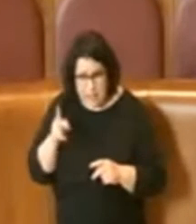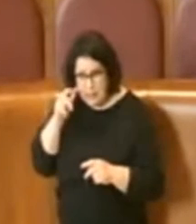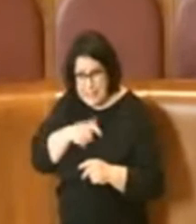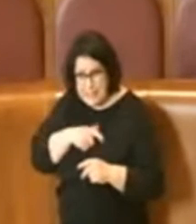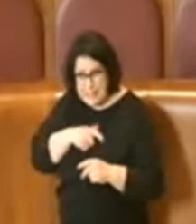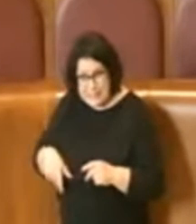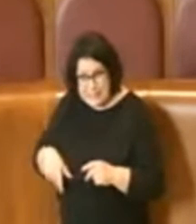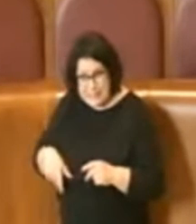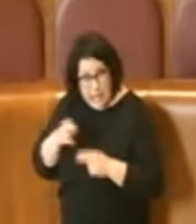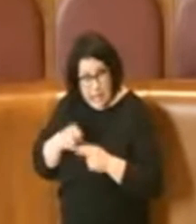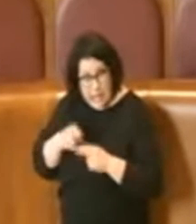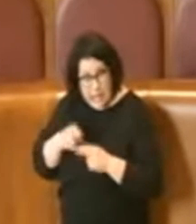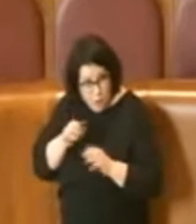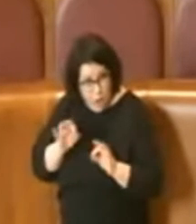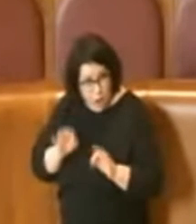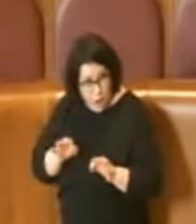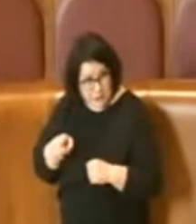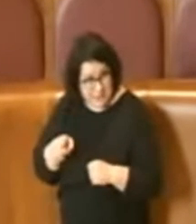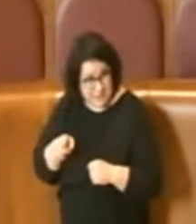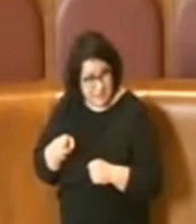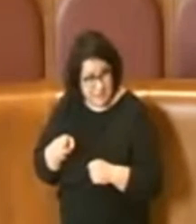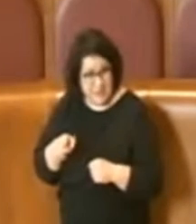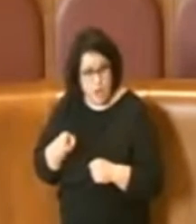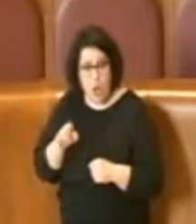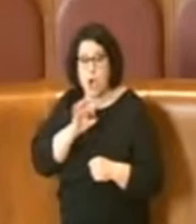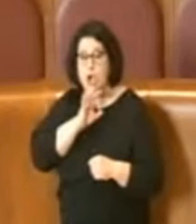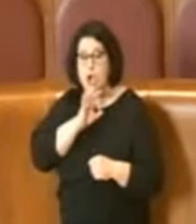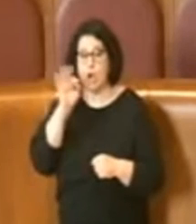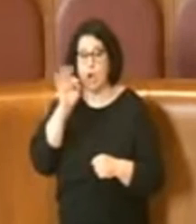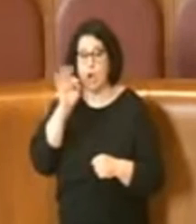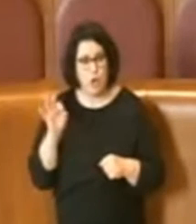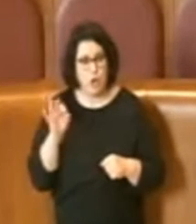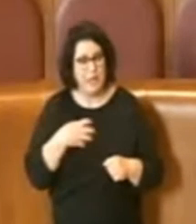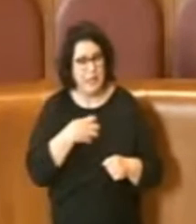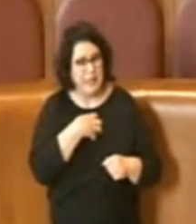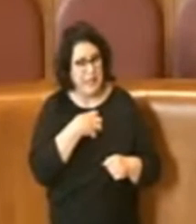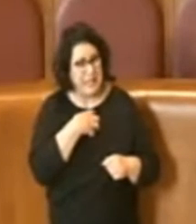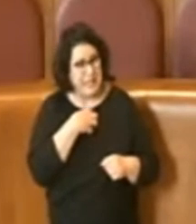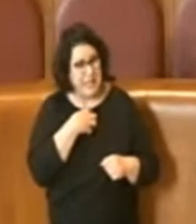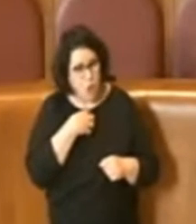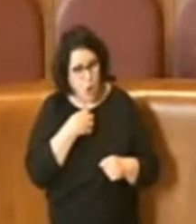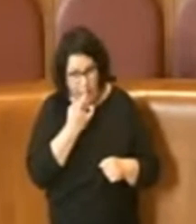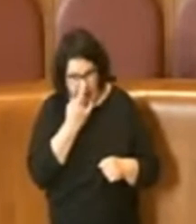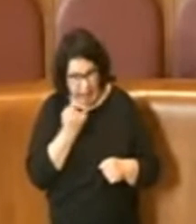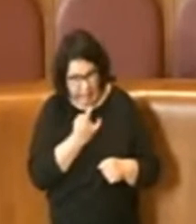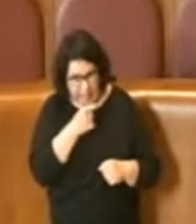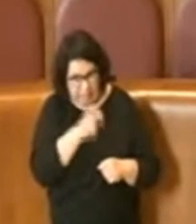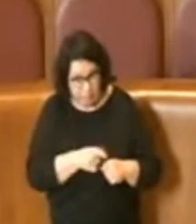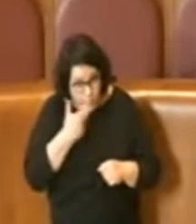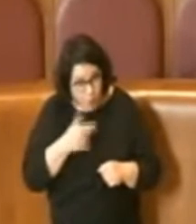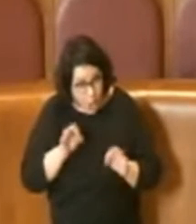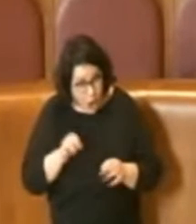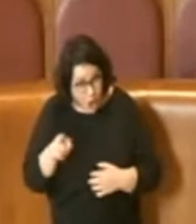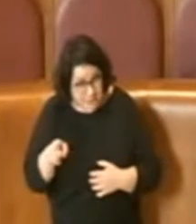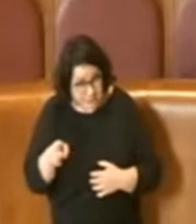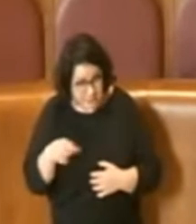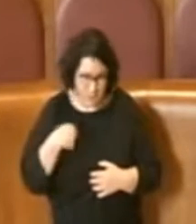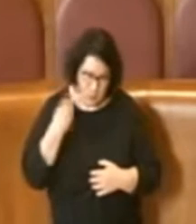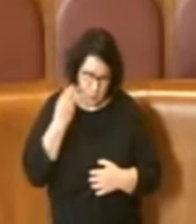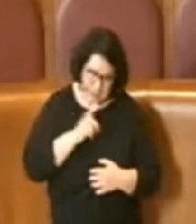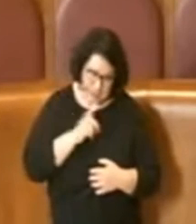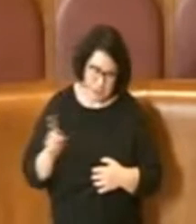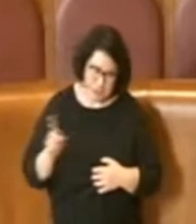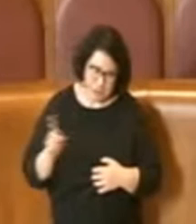cittadina, voglia questo? Oppure il cattivo assessore Coglia voglia questo? Io penso di no.